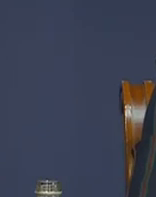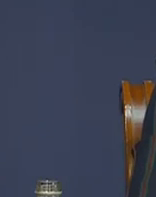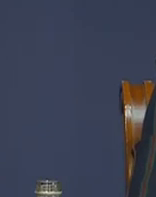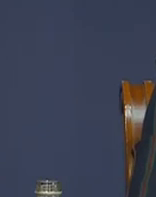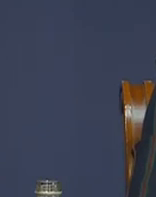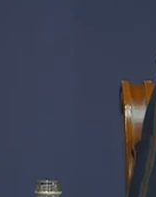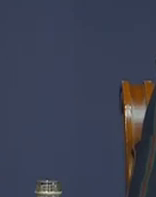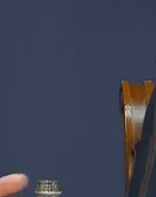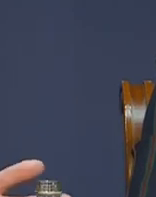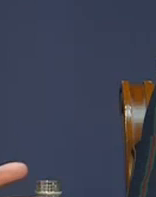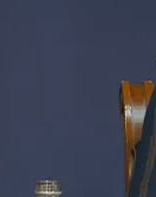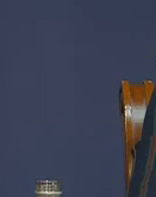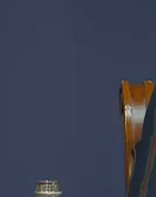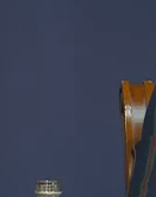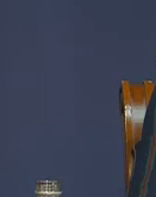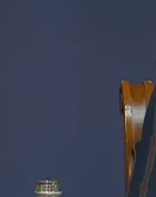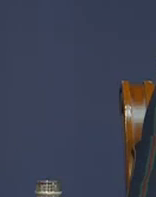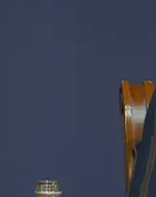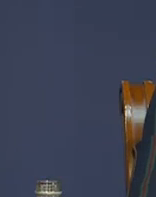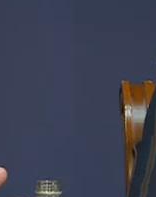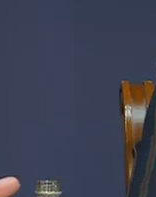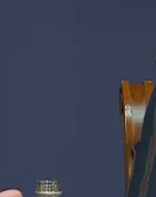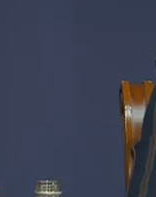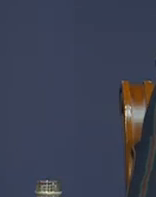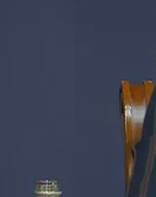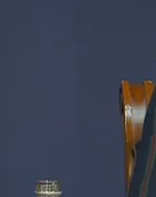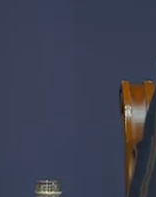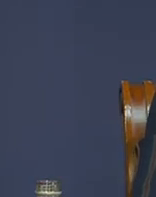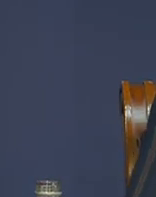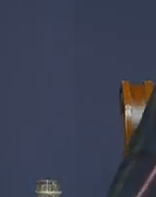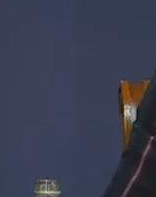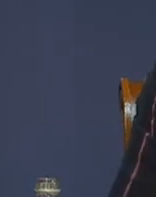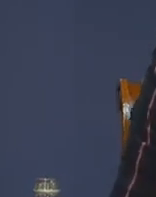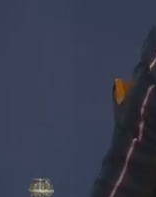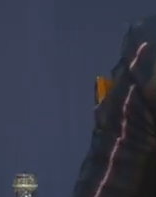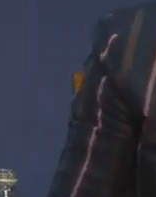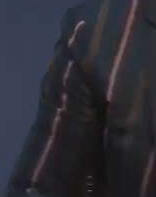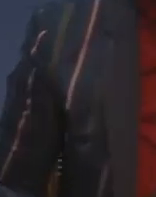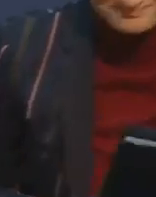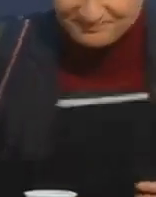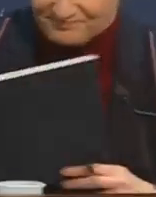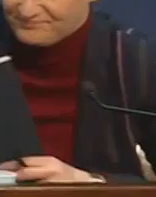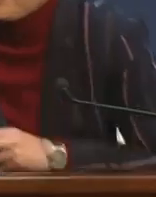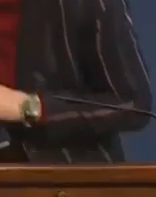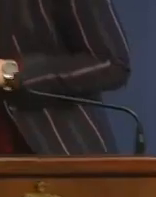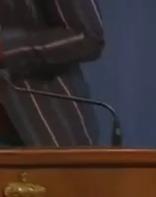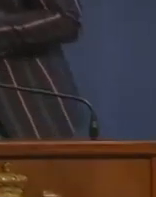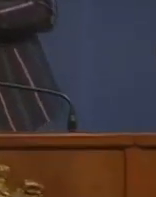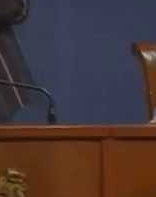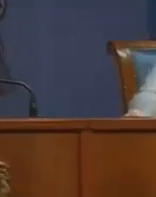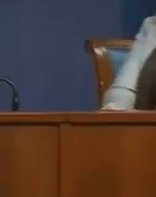zgradi istoj to nema govora o tome mislim da sam bio jasno Hvala svima još jedno mnogo